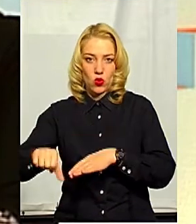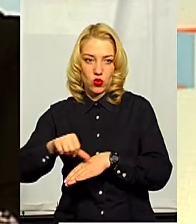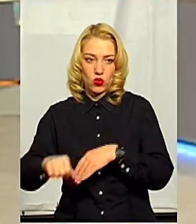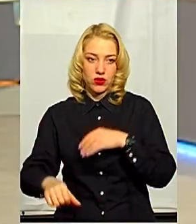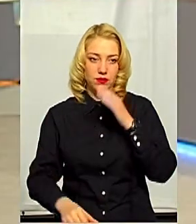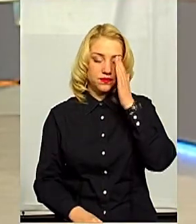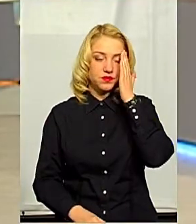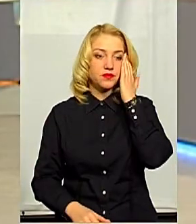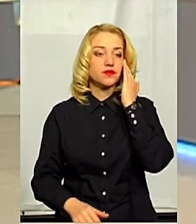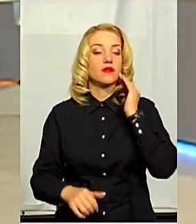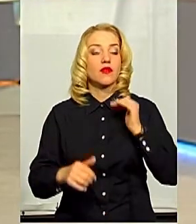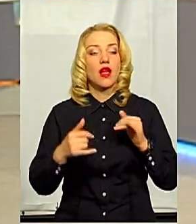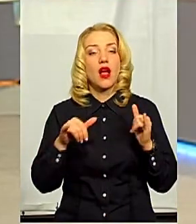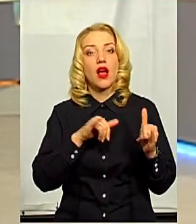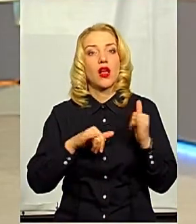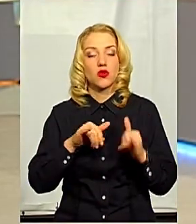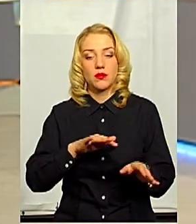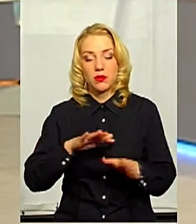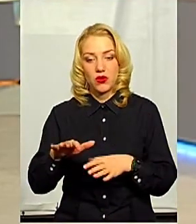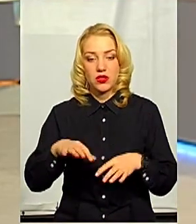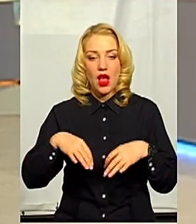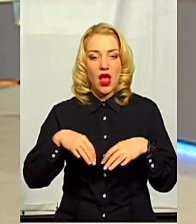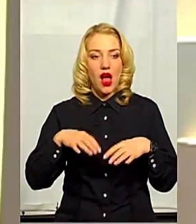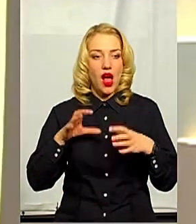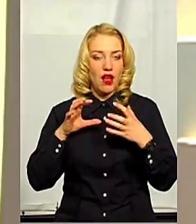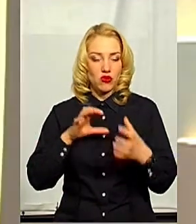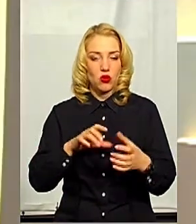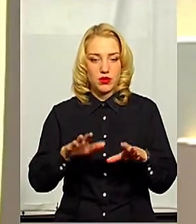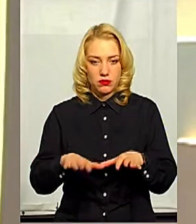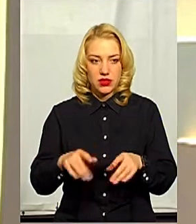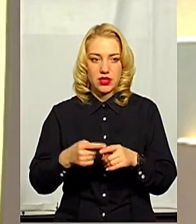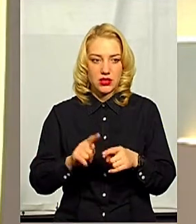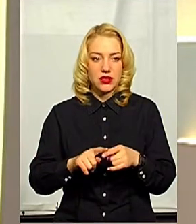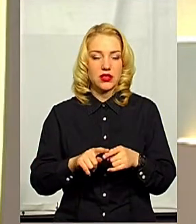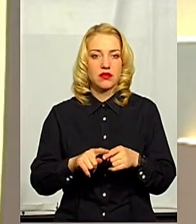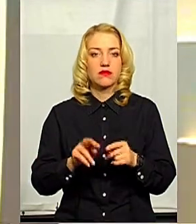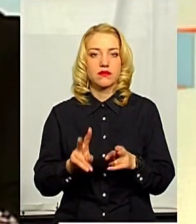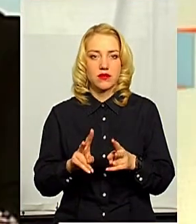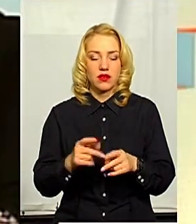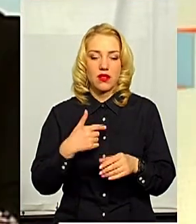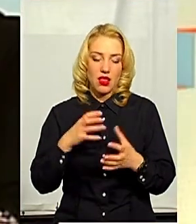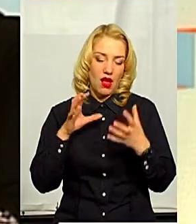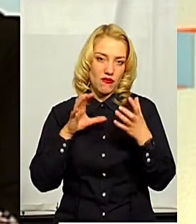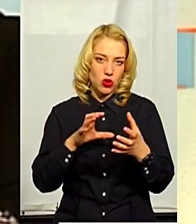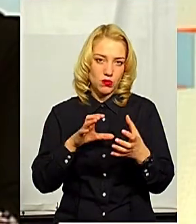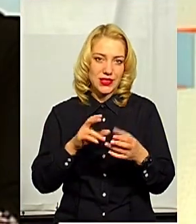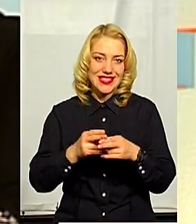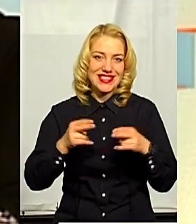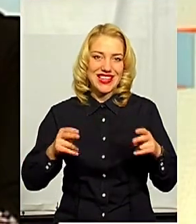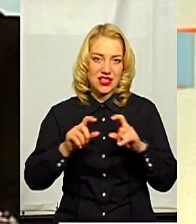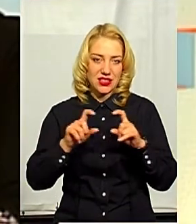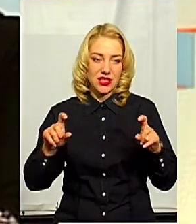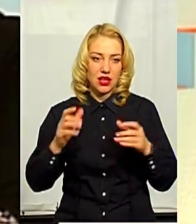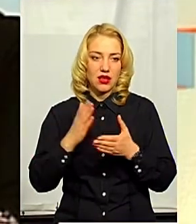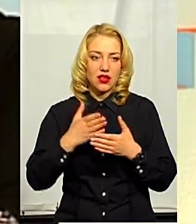Розуміло. А в місцях, куди прибуваються автобуси? Вони взагалі відоміться місцях? На сьогоднішній день так само на автобусних станціях є